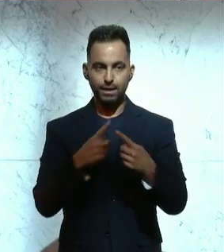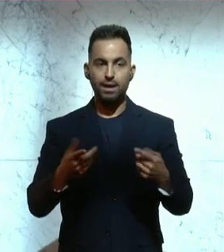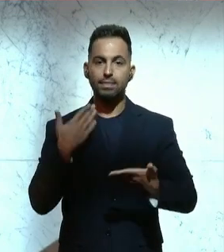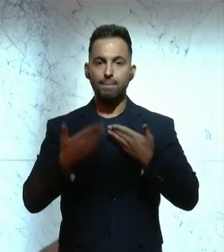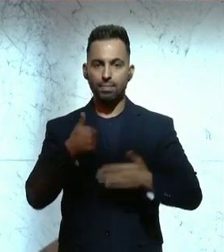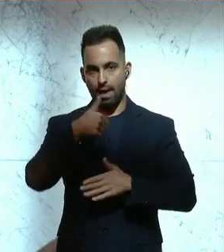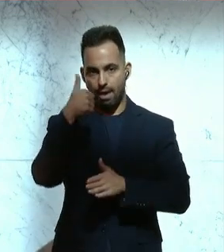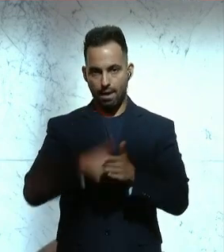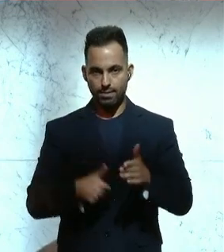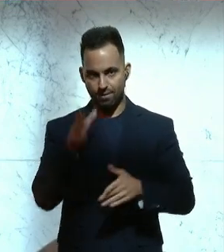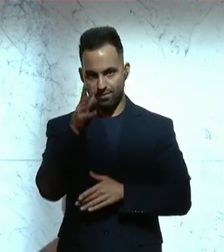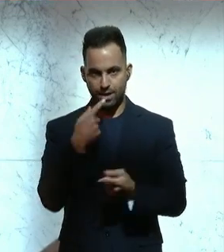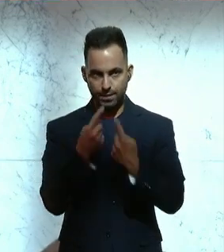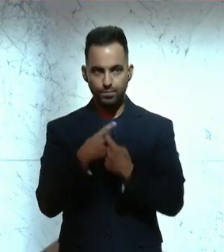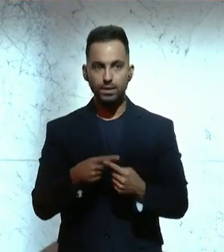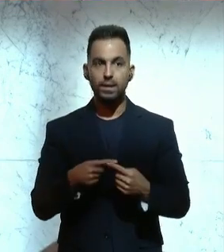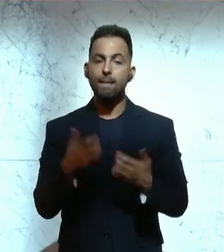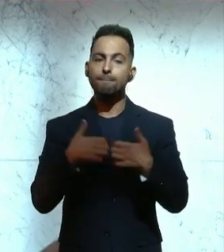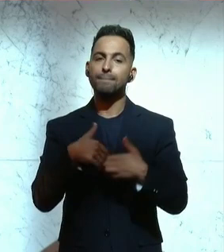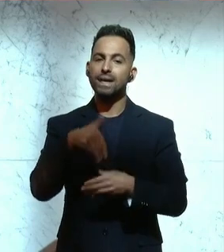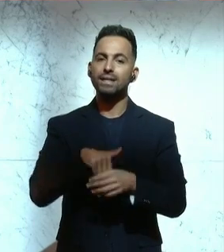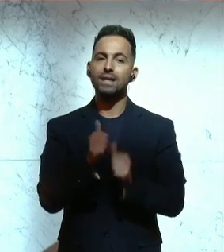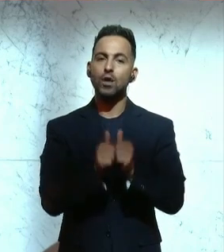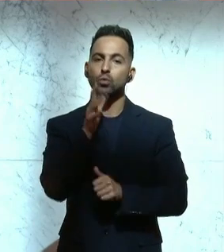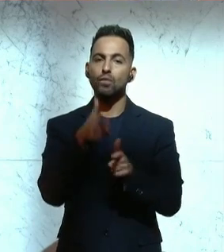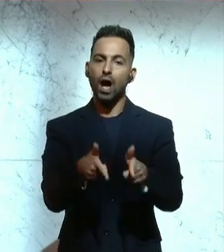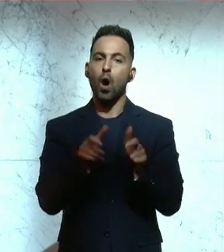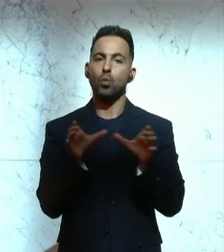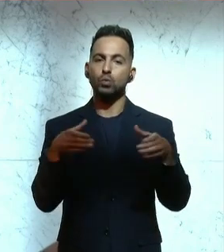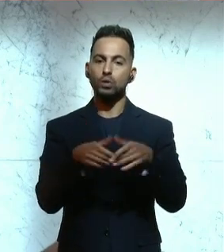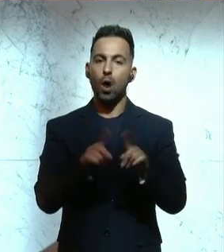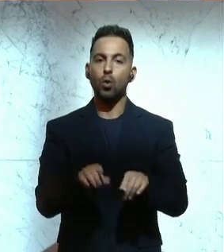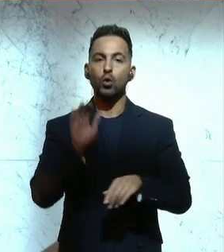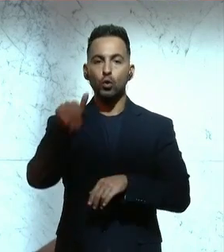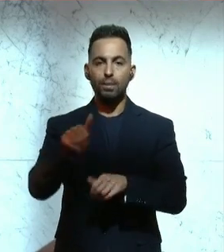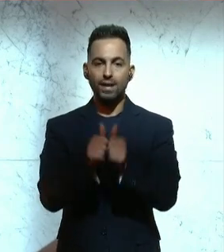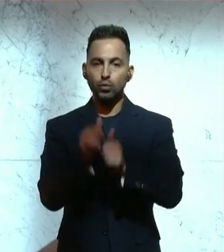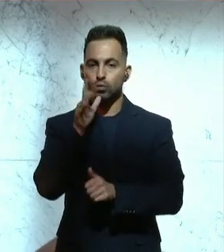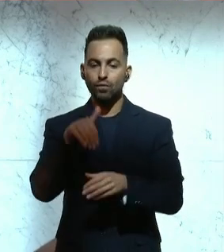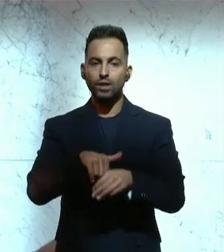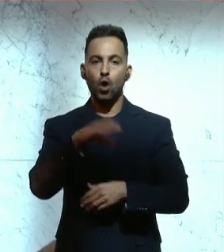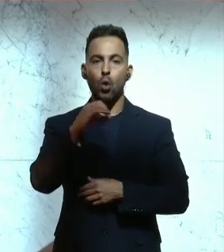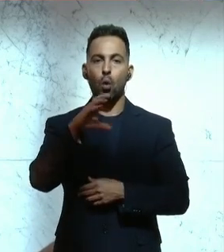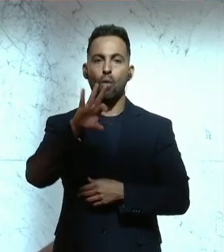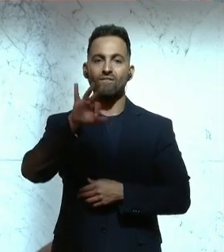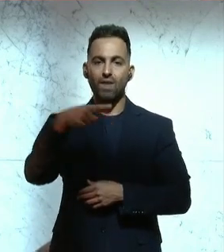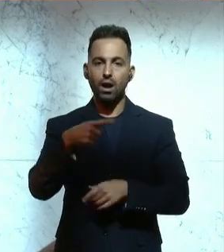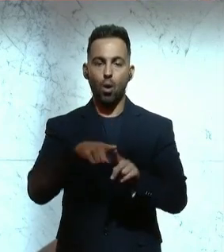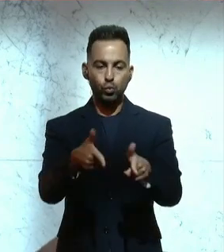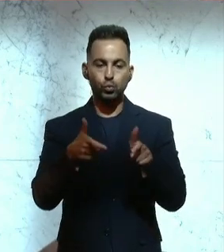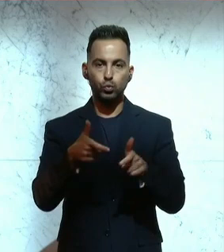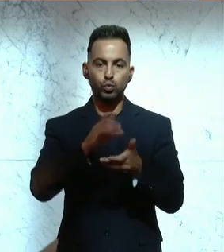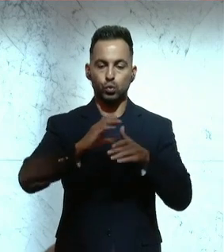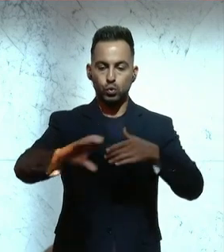nach den Abstimmungen geht es jetzt weiter mit Rechnungshofberichten. Harte Kritik übt der Rechnungshof in seinem Bericht über die